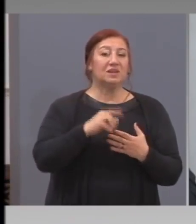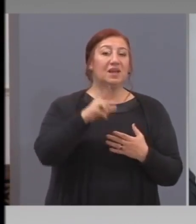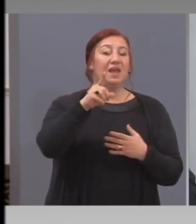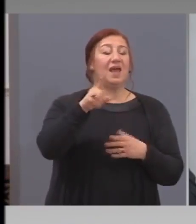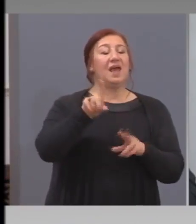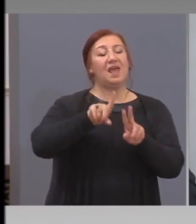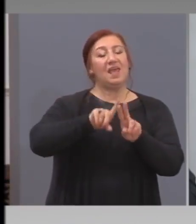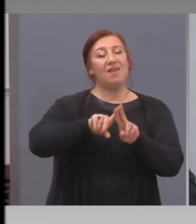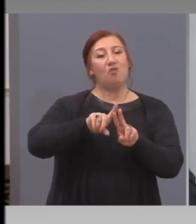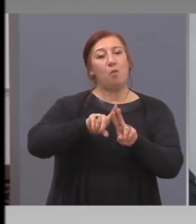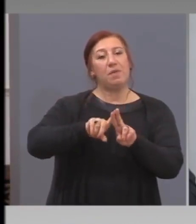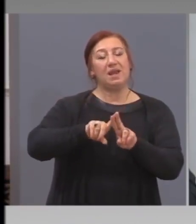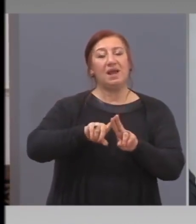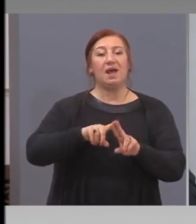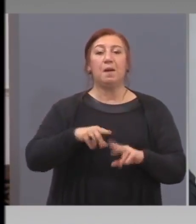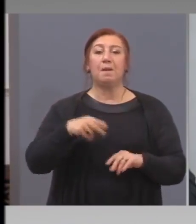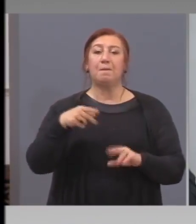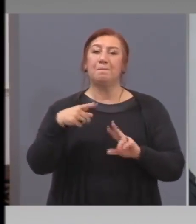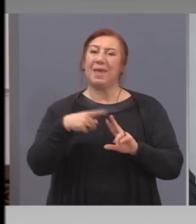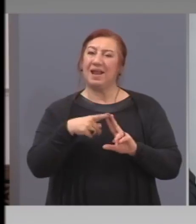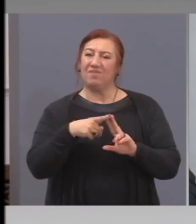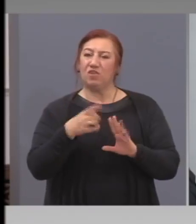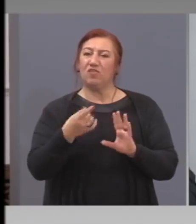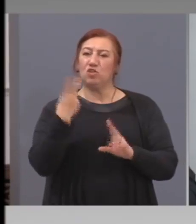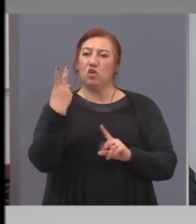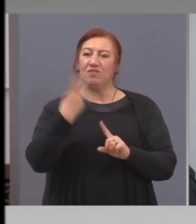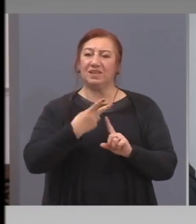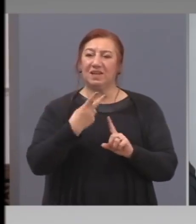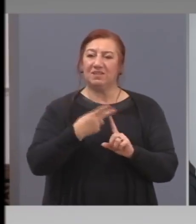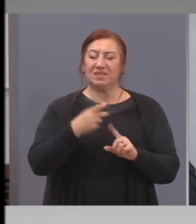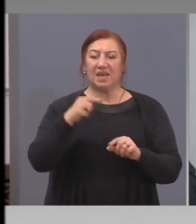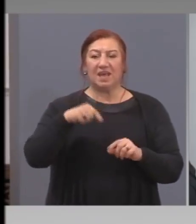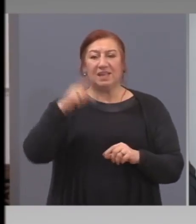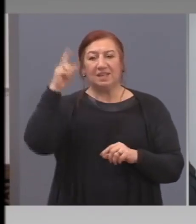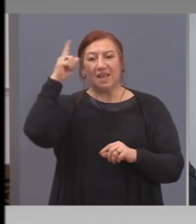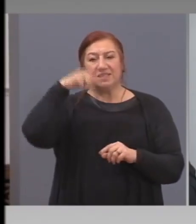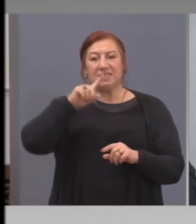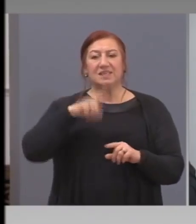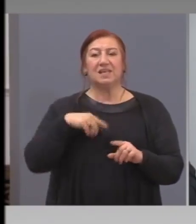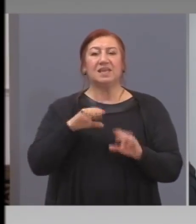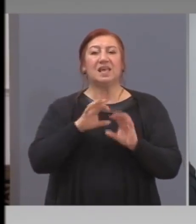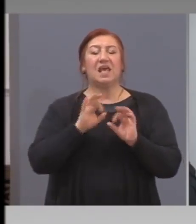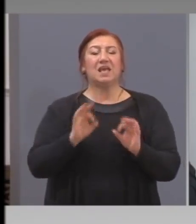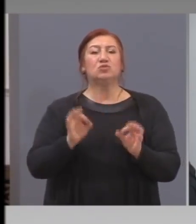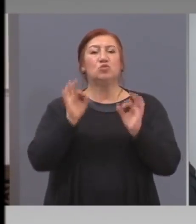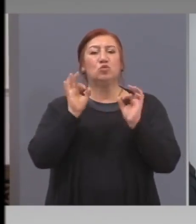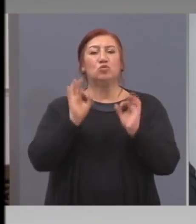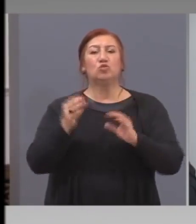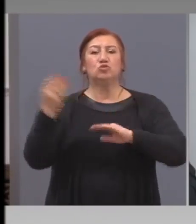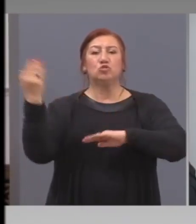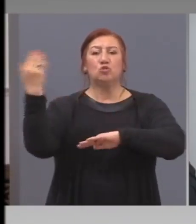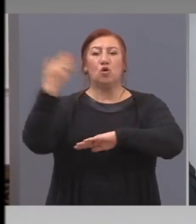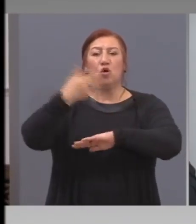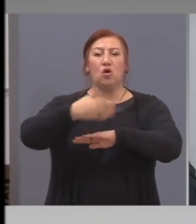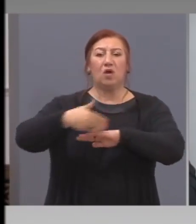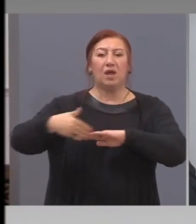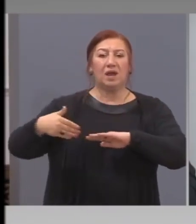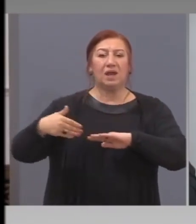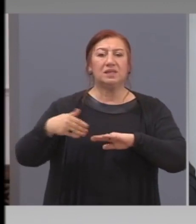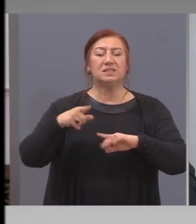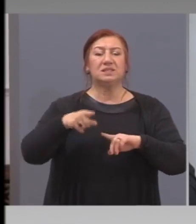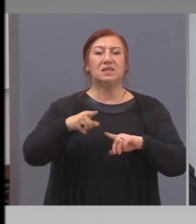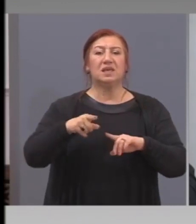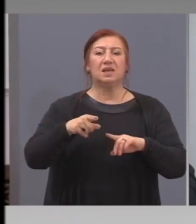Ивомира Пекливанова от Нова телевизия. Извиняваме се, че пак ви питаме, но ни стана ясно, за кой точно данът си става дума това отлагане на плащането до 30